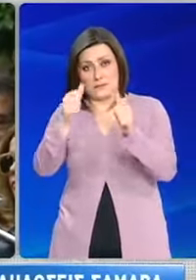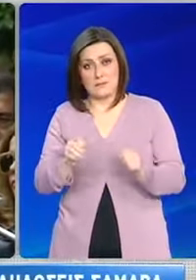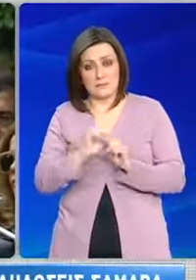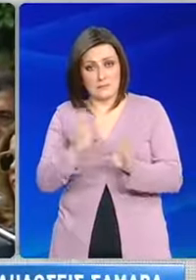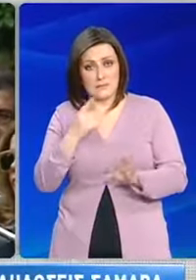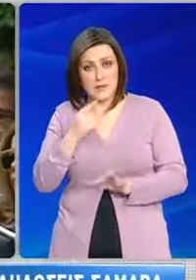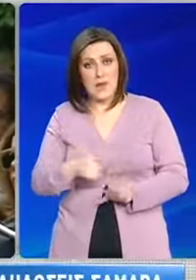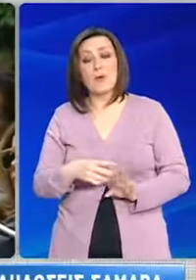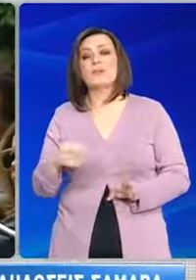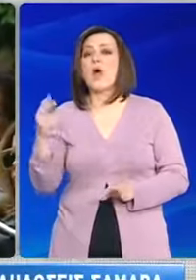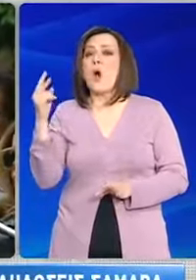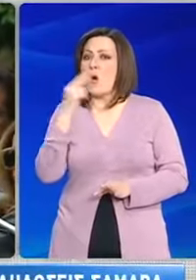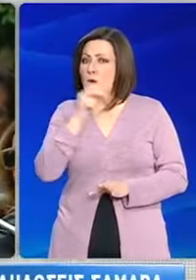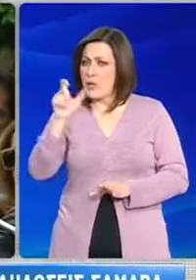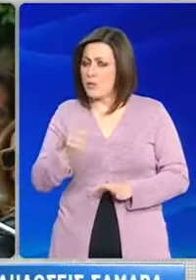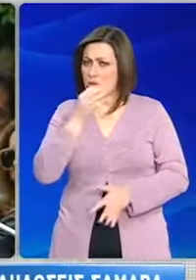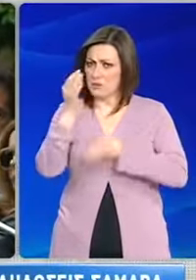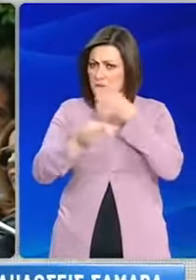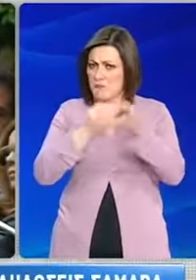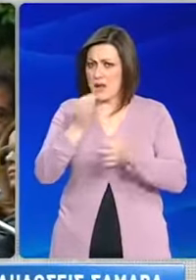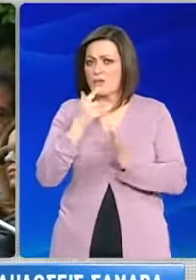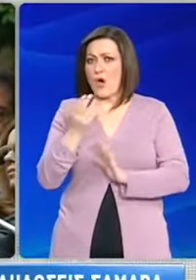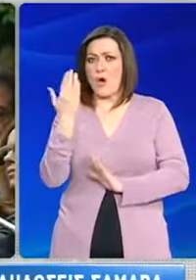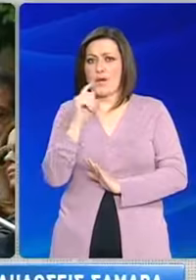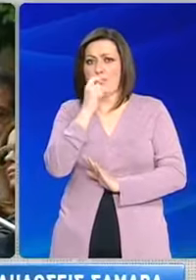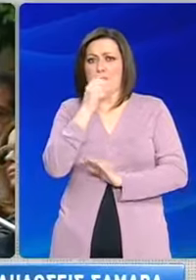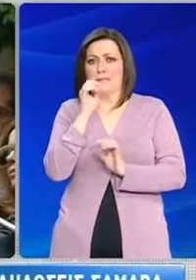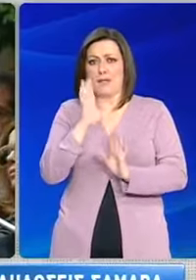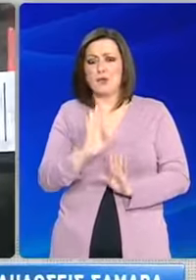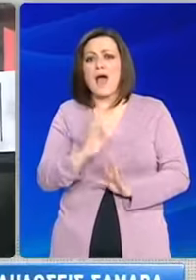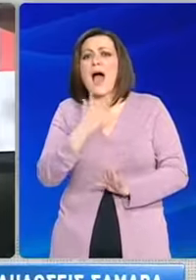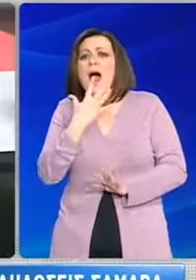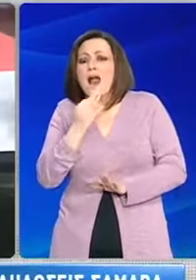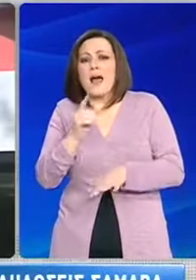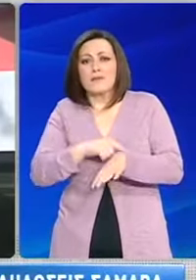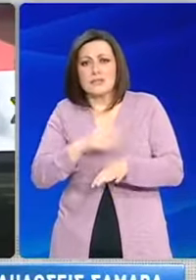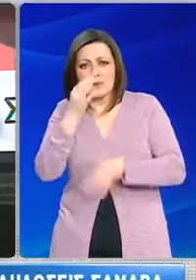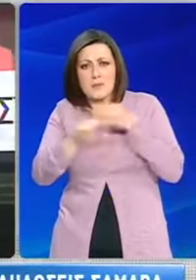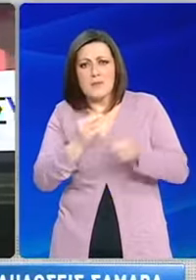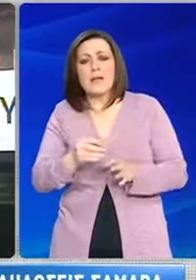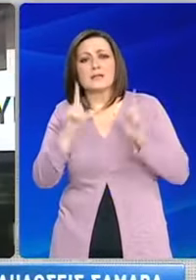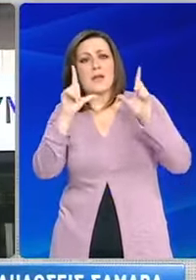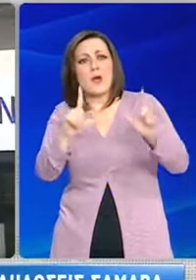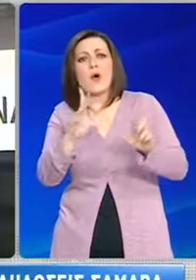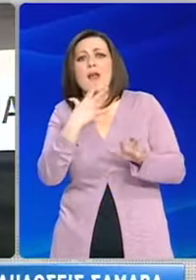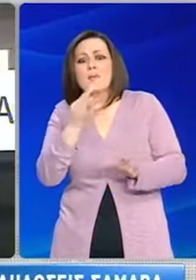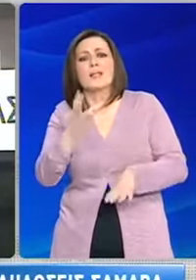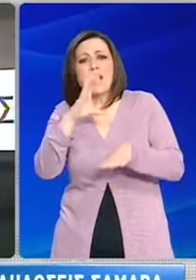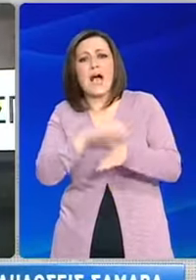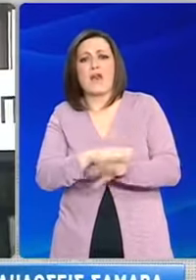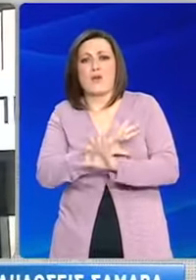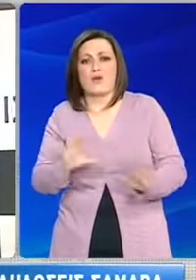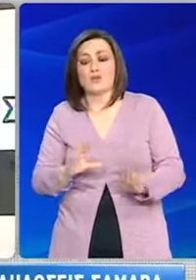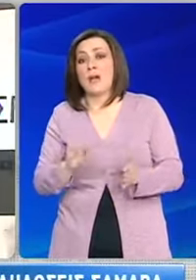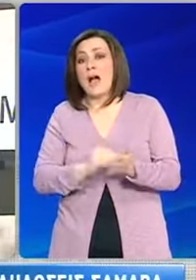κύριος Σαμαράς να έσπασε μετά από ημέρες της σιωπή του, αλλά υιοθέτησε την κλασική στάση του ενόχου, ενώ προσθέτει ότι οι